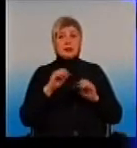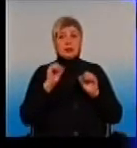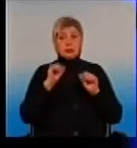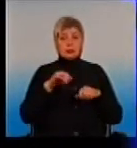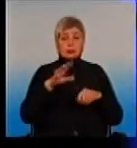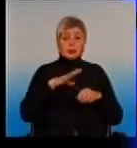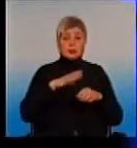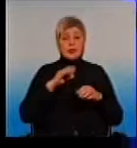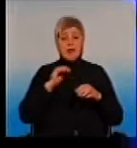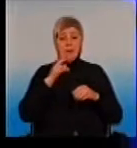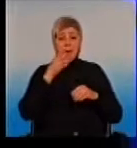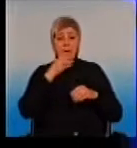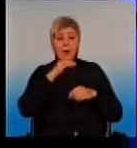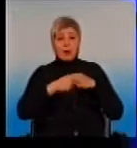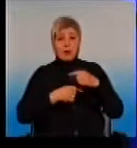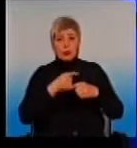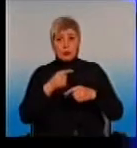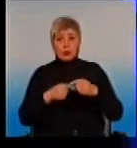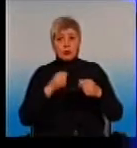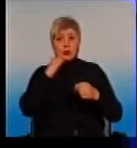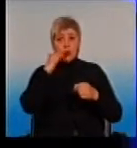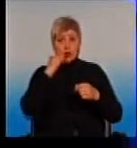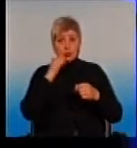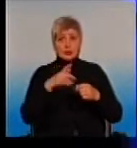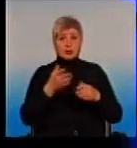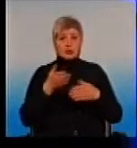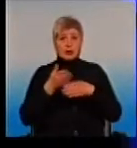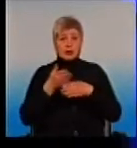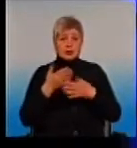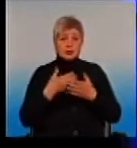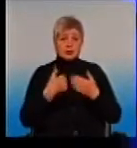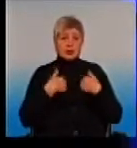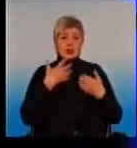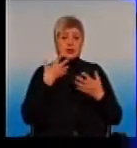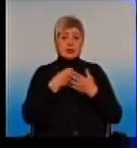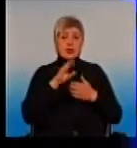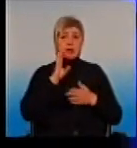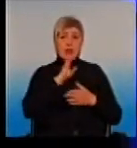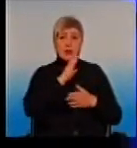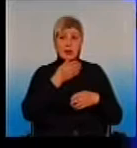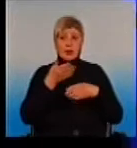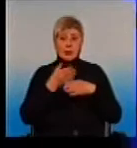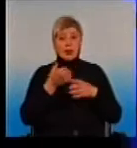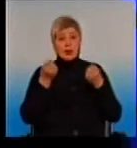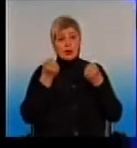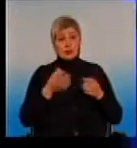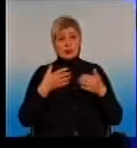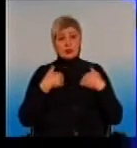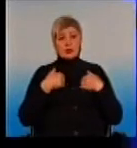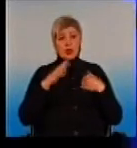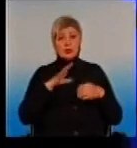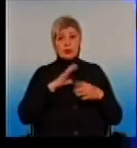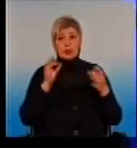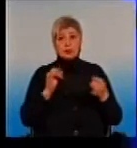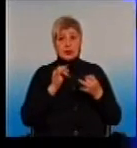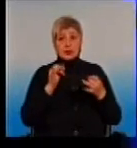бабушкам поможуть теж це зробити. Я, допустим, мамі своєю допомагала, записувала на прийом к врачу через електронну регістратуру. Просто мені було цікаво, любопитно, працює.